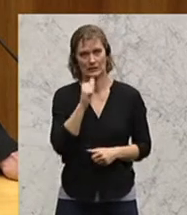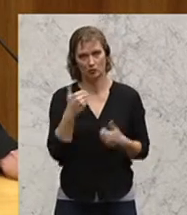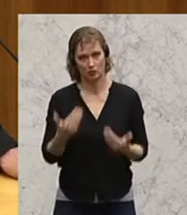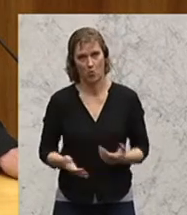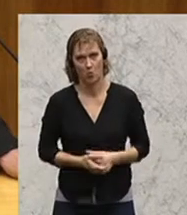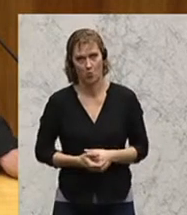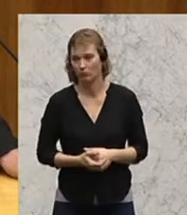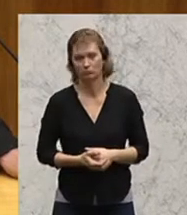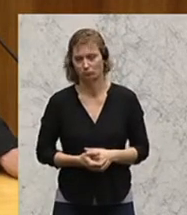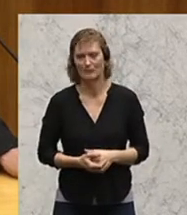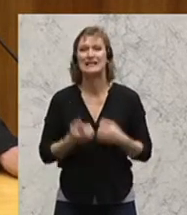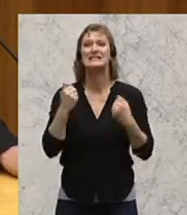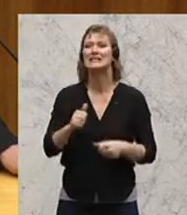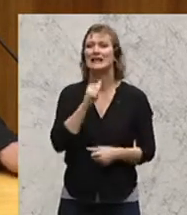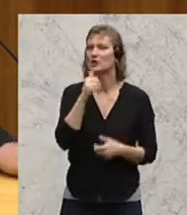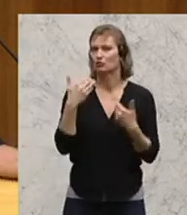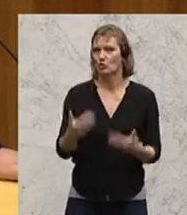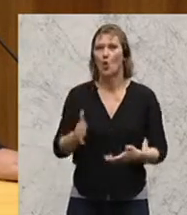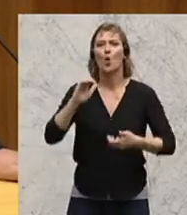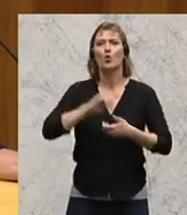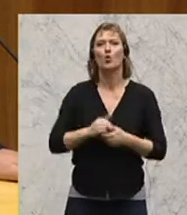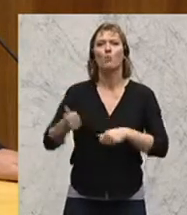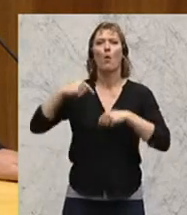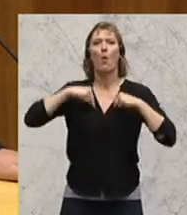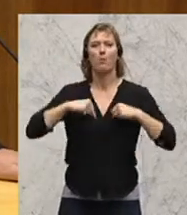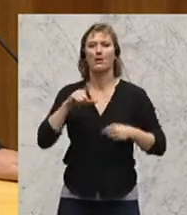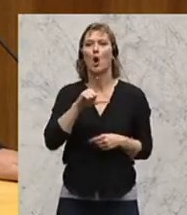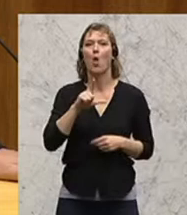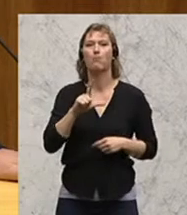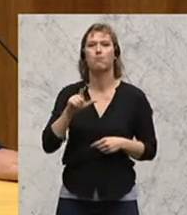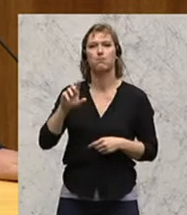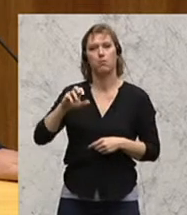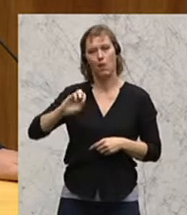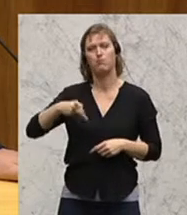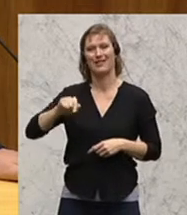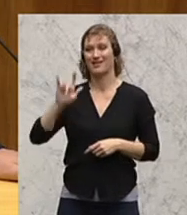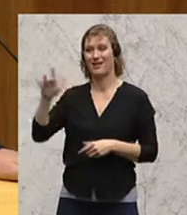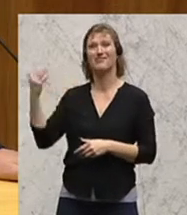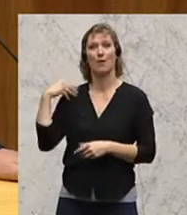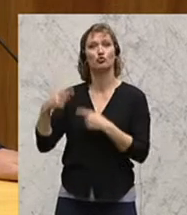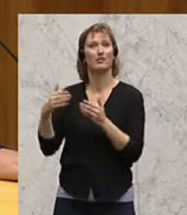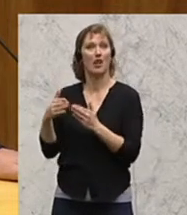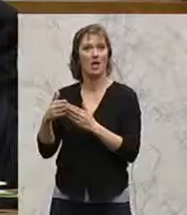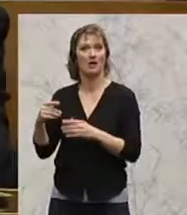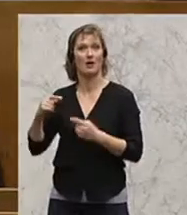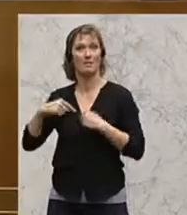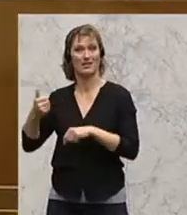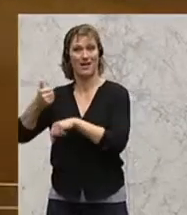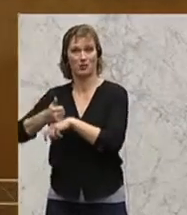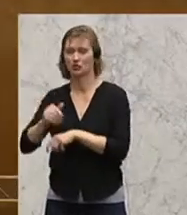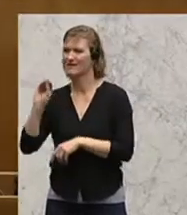Mit Sicherheit nicht passiert ist. Klubobmann Lobatka geht zu seinem damaligen Parteichef Spindleger und sagt,